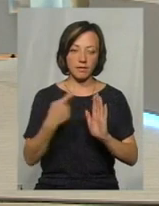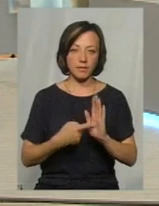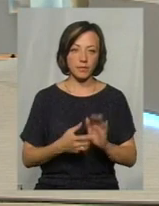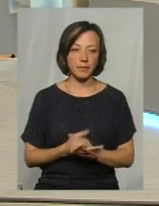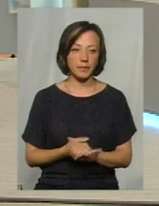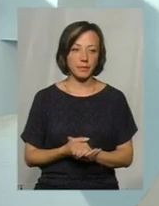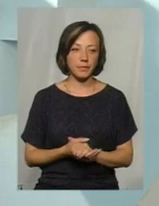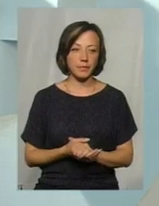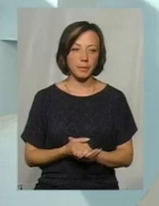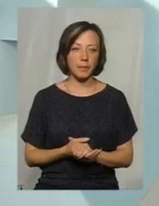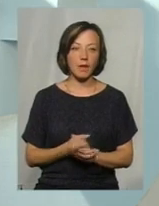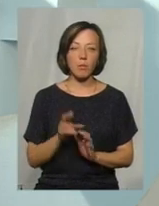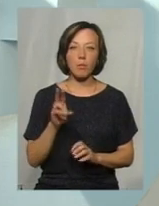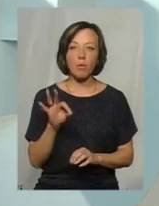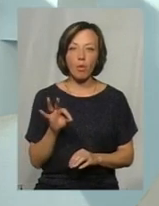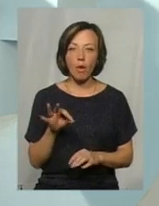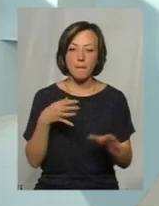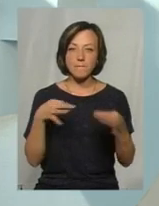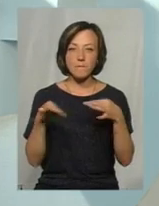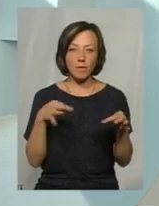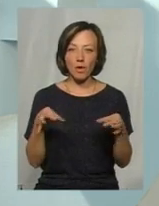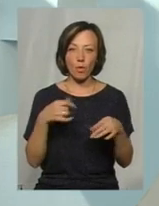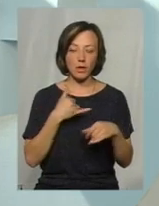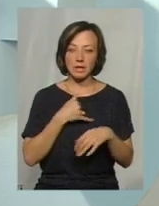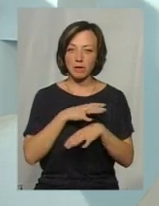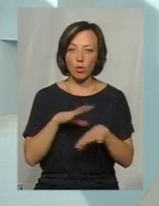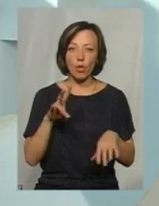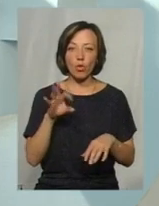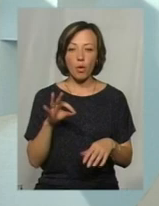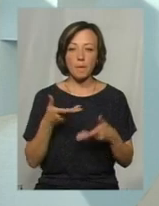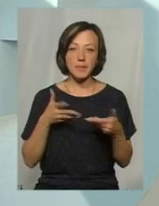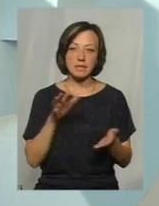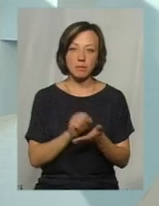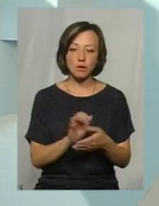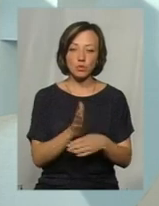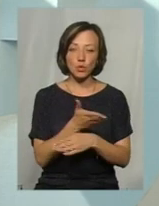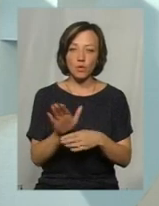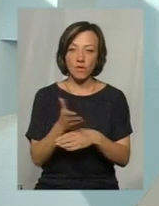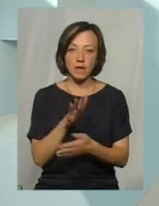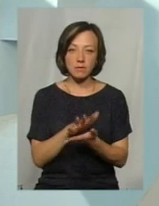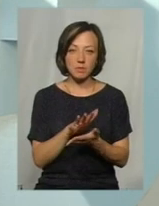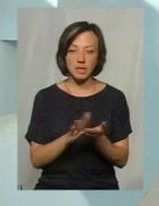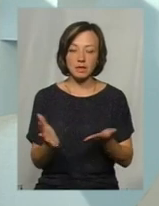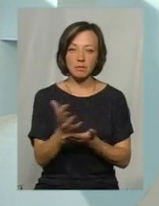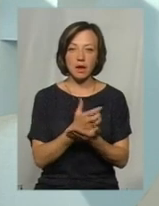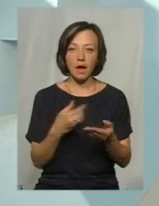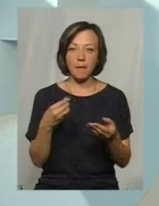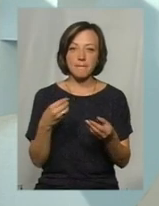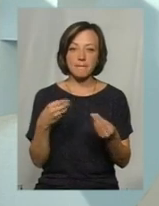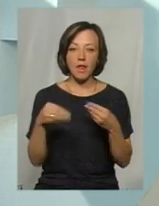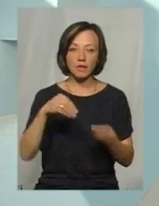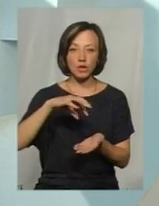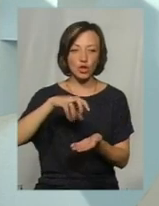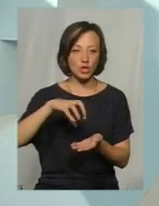по поліетилену в нас не було, але ми займаємось сортуванням сміття, ми збираємо пластикові кришечки.